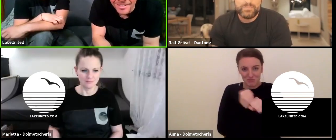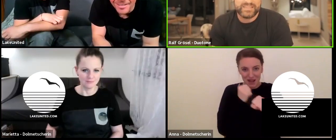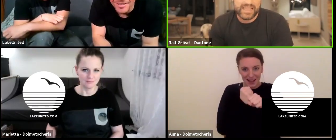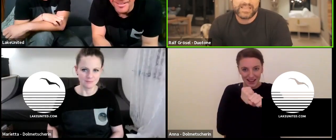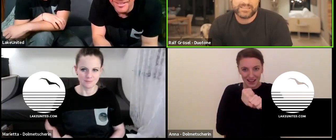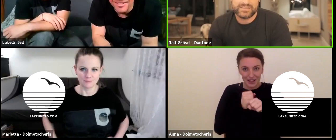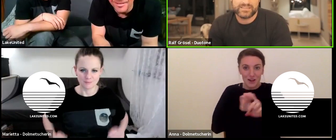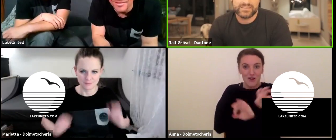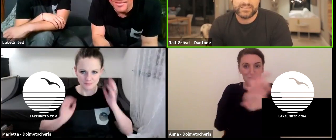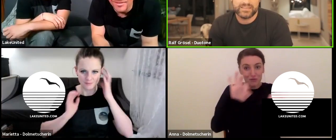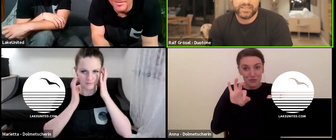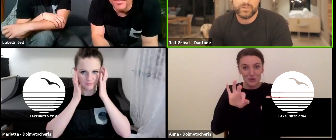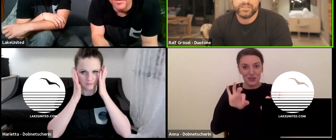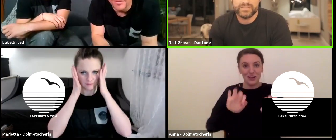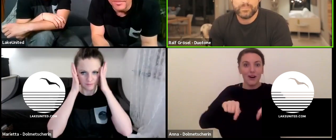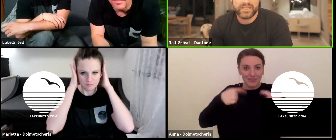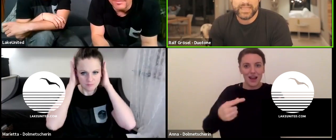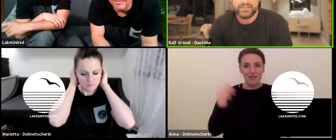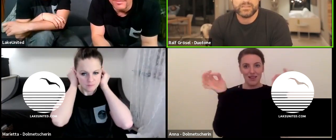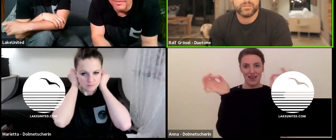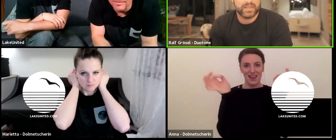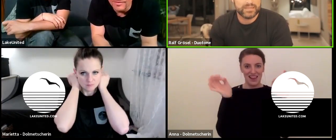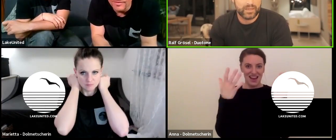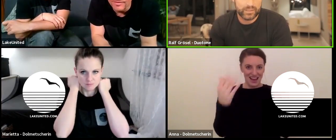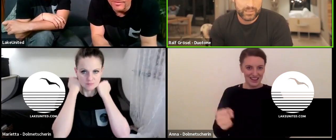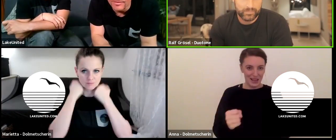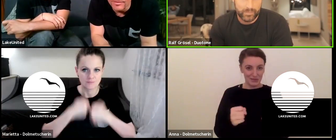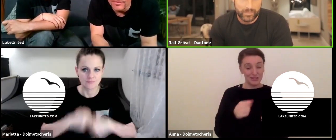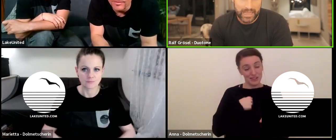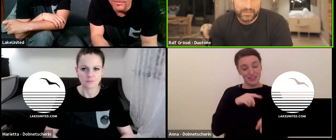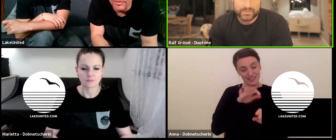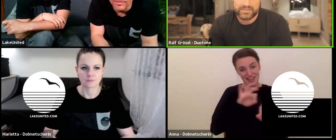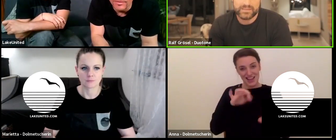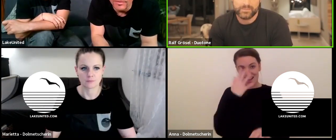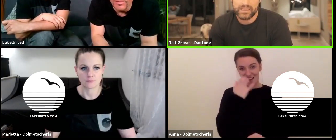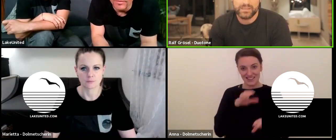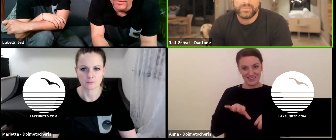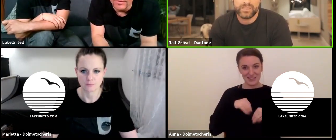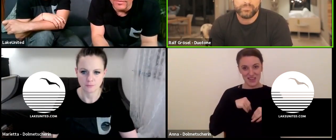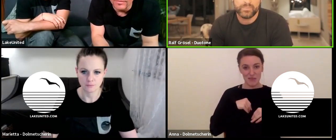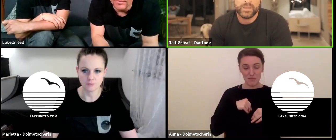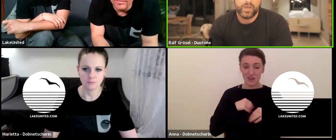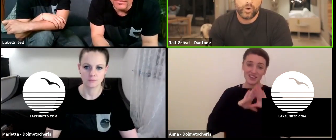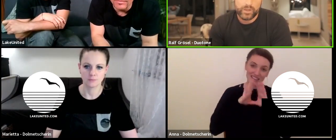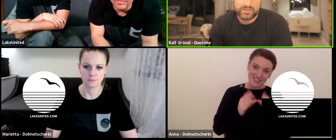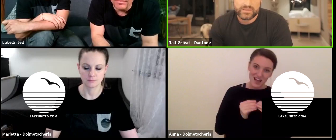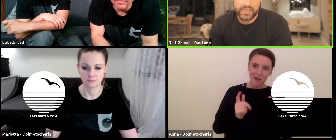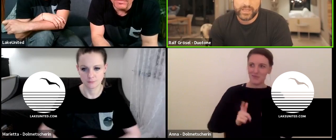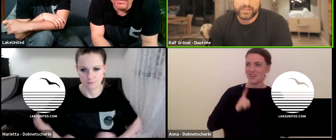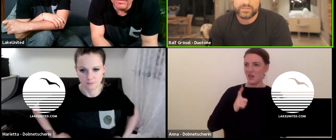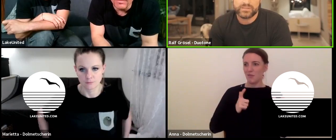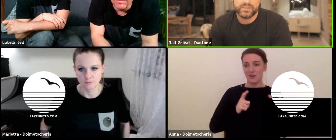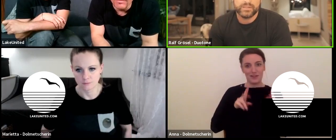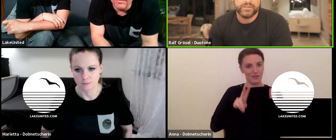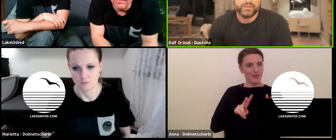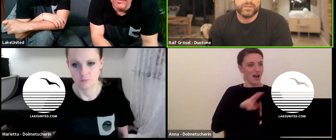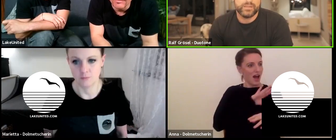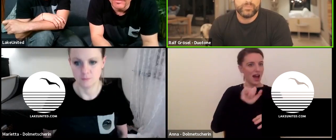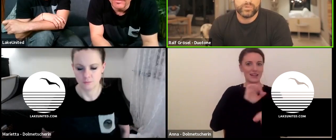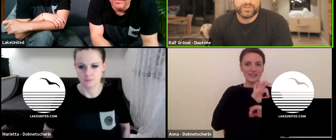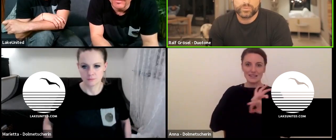ich nehme das sehr ernst und ich nehme Kiten oder halt auch eben alles, was ich mache im Leben, äußerst ernst